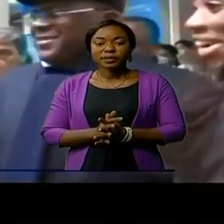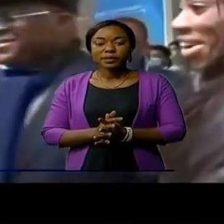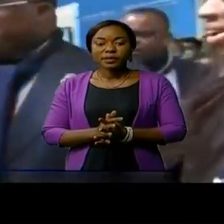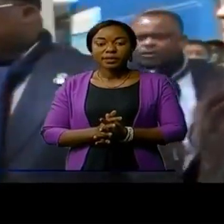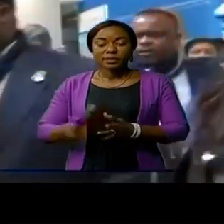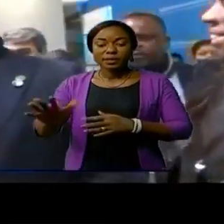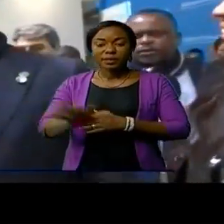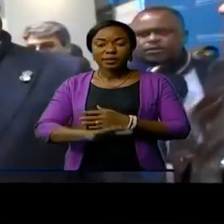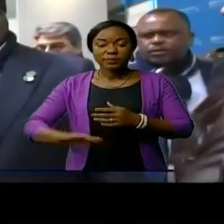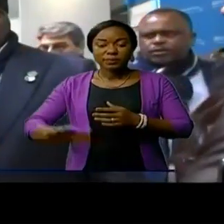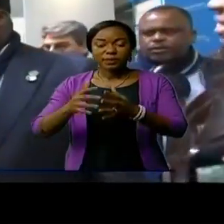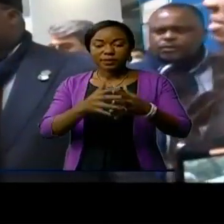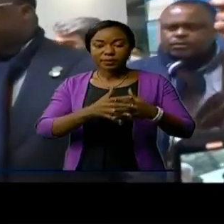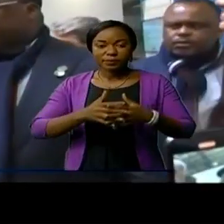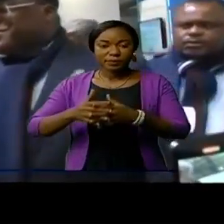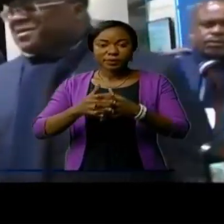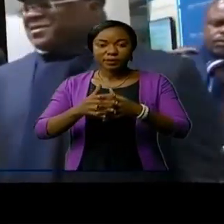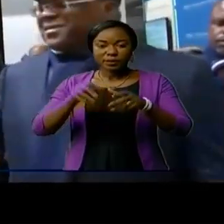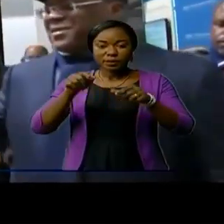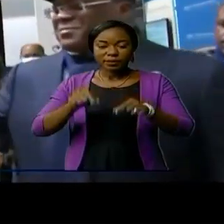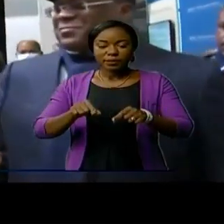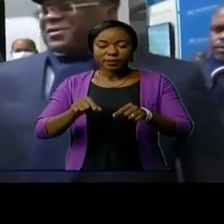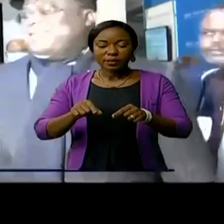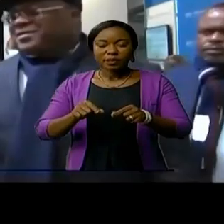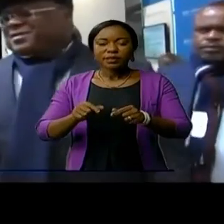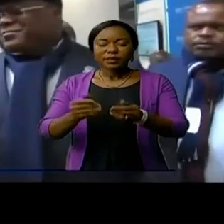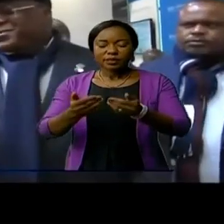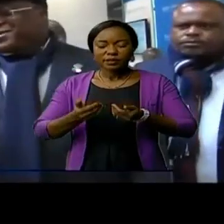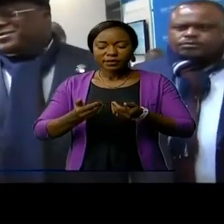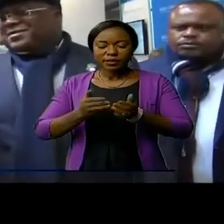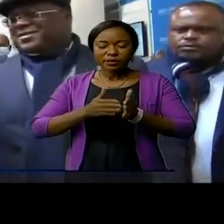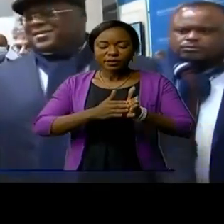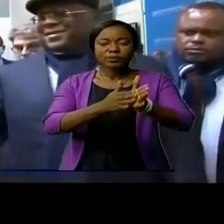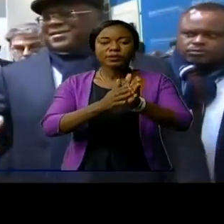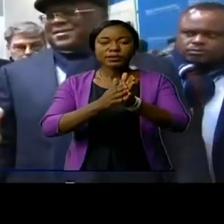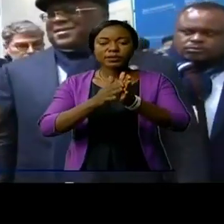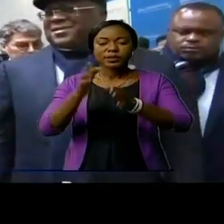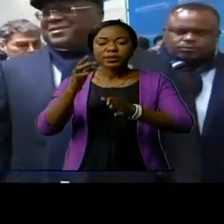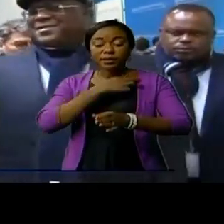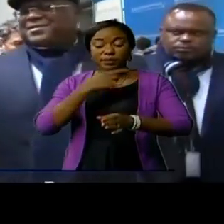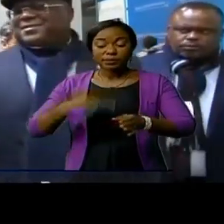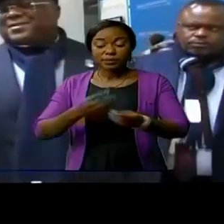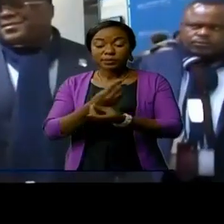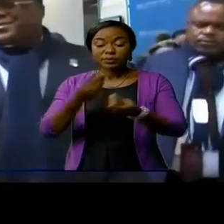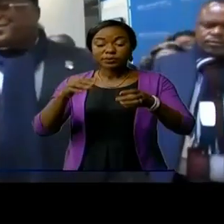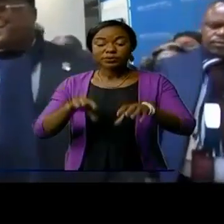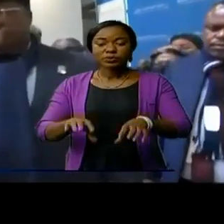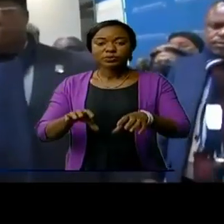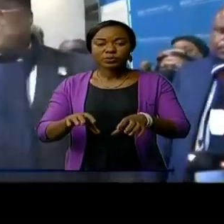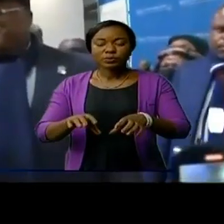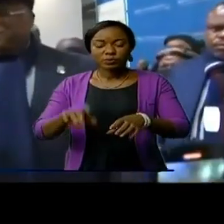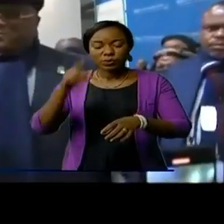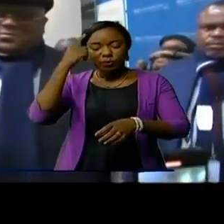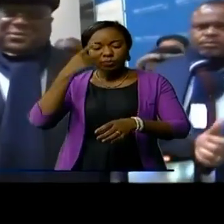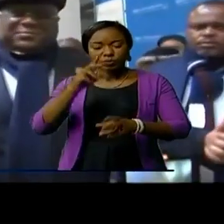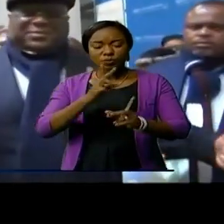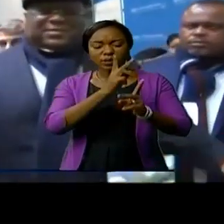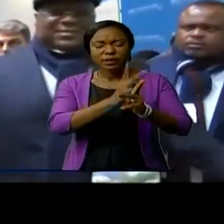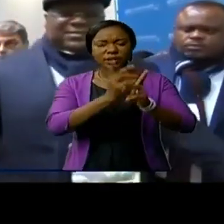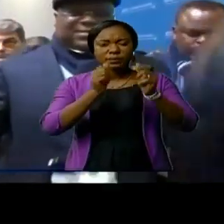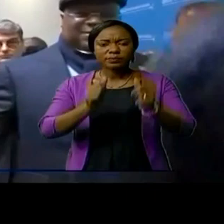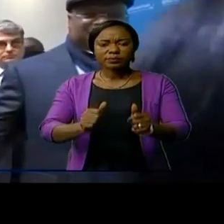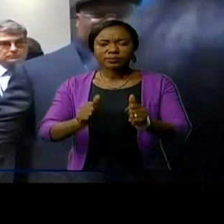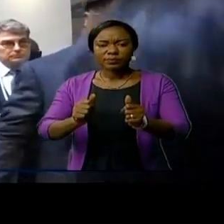'intéressent à la République démocratique du Congo, souhaitant accompagner le pays dans ses efforts de préservation des forêts et de